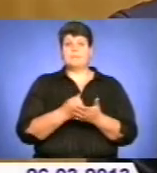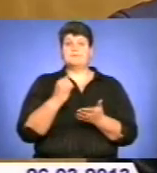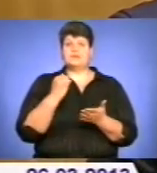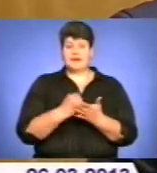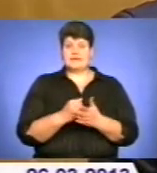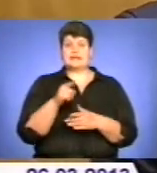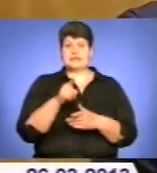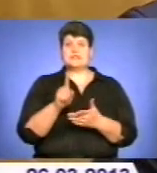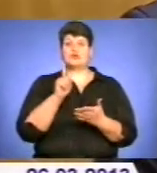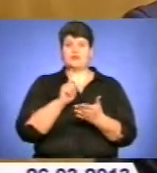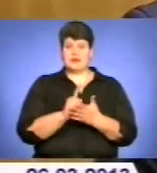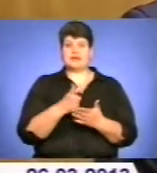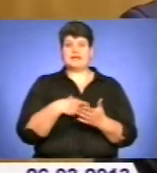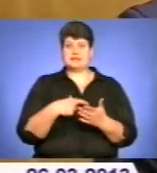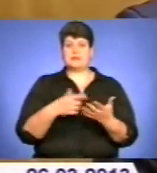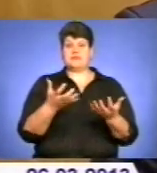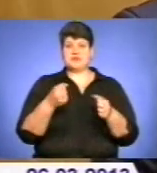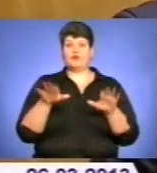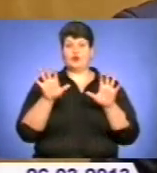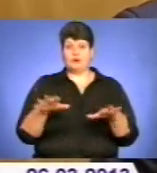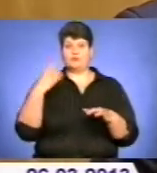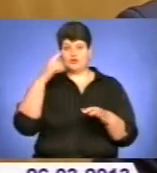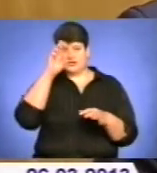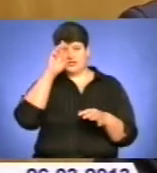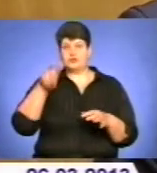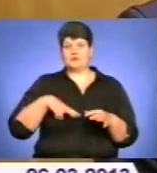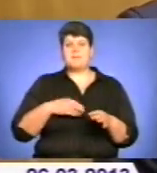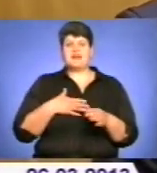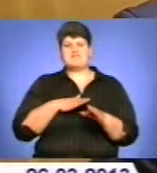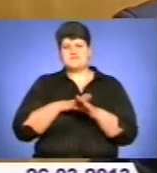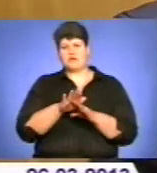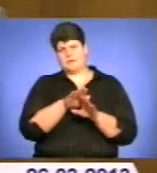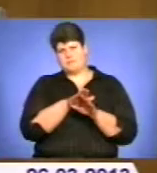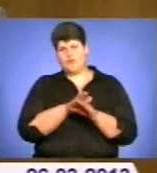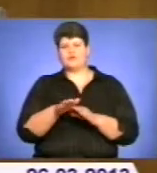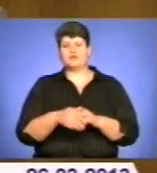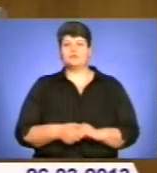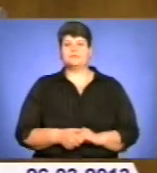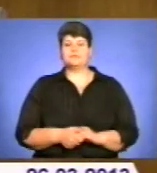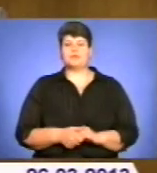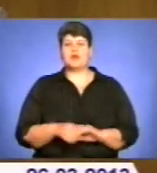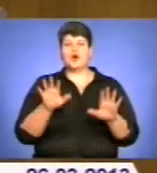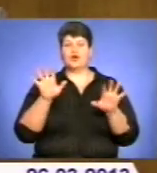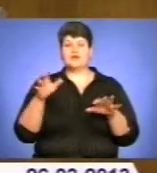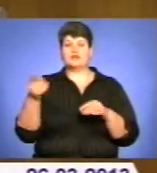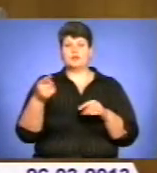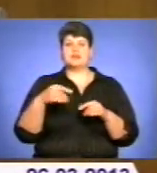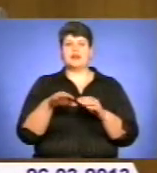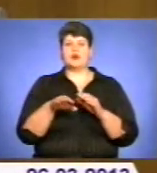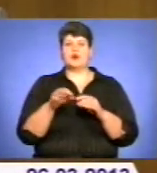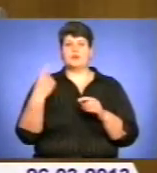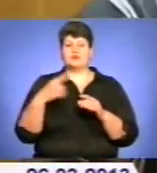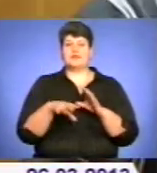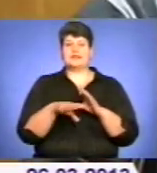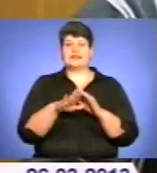що ті зобов'язані, які на саме взяв голова обласної державної адміністрації, ми виконали в повному обсязі. Голова Тернопільської обласної територіальної виборчої